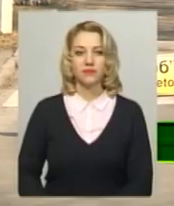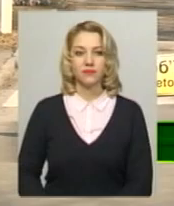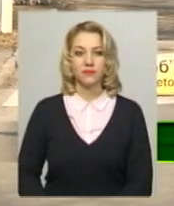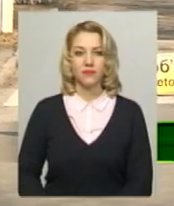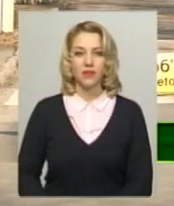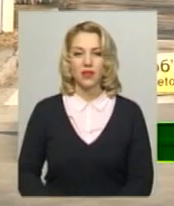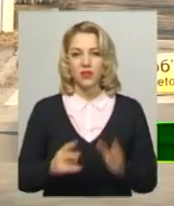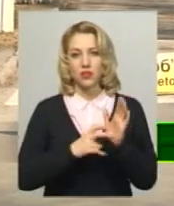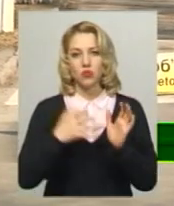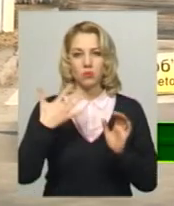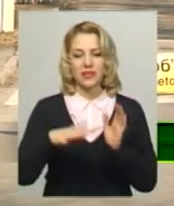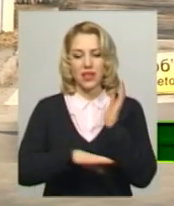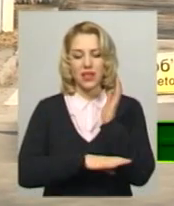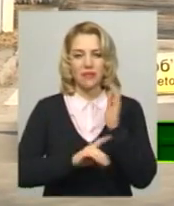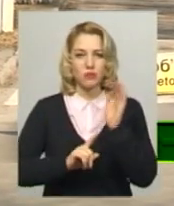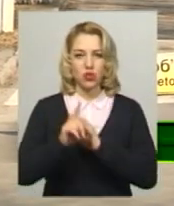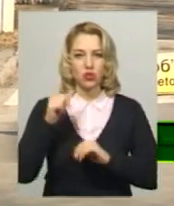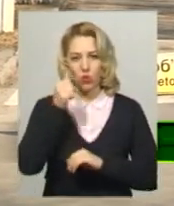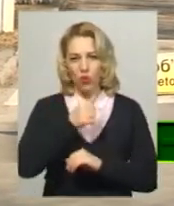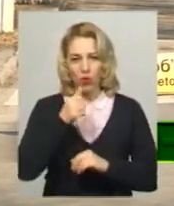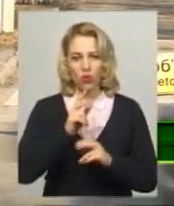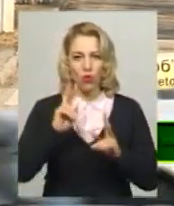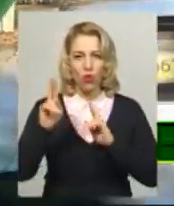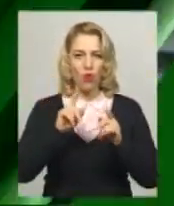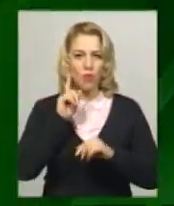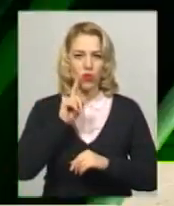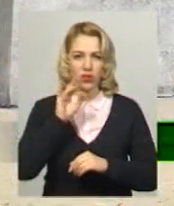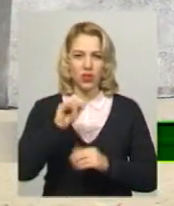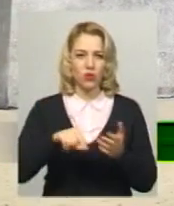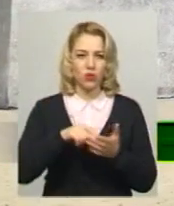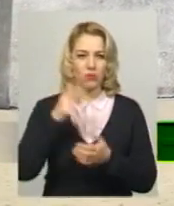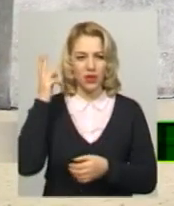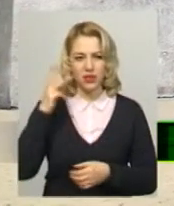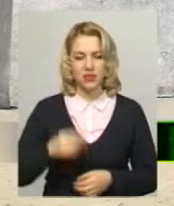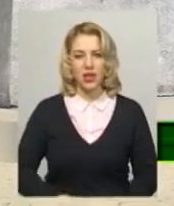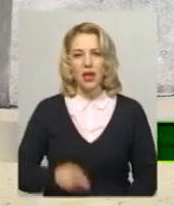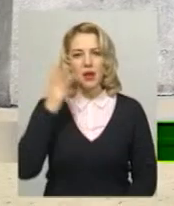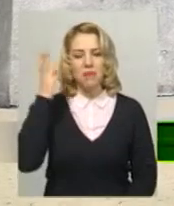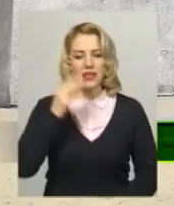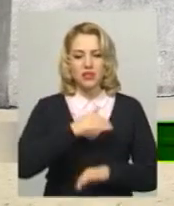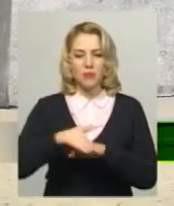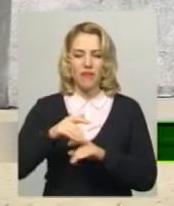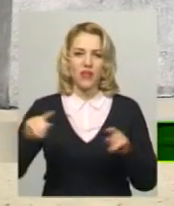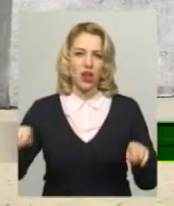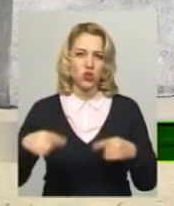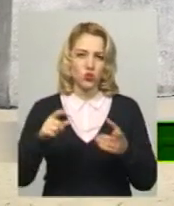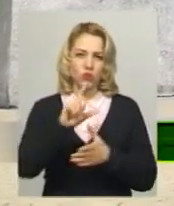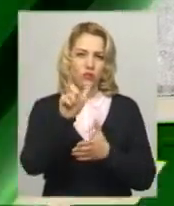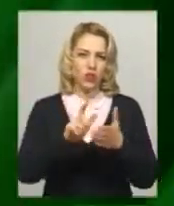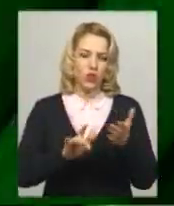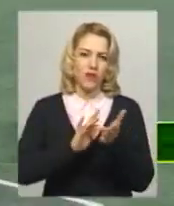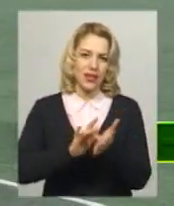750 дерев з початку року омолодили у Хмельницькому. Хмельницькими вулицями влаштують віршовані екскурсії.